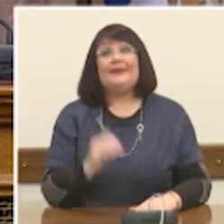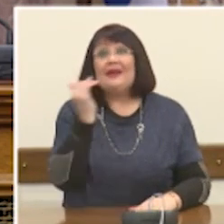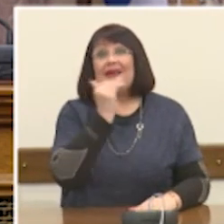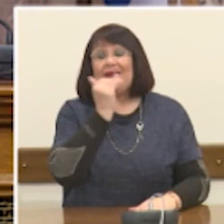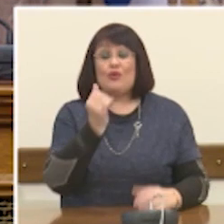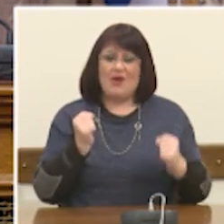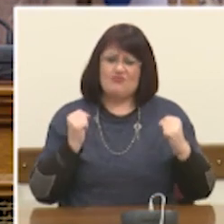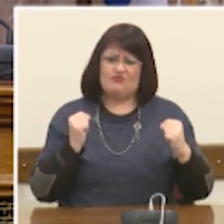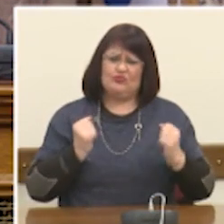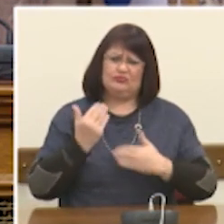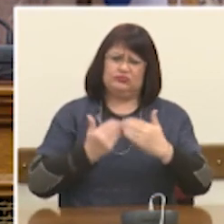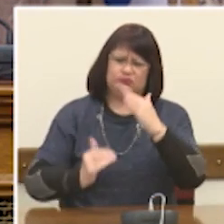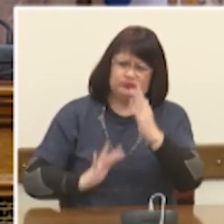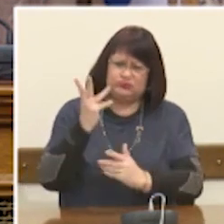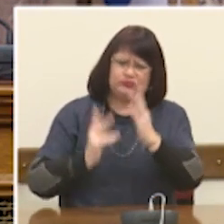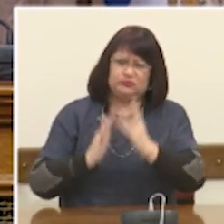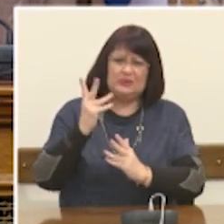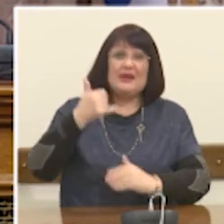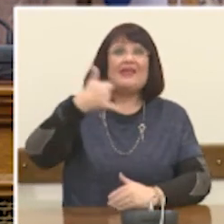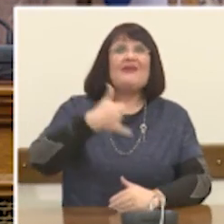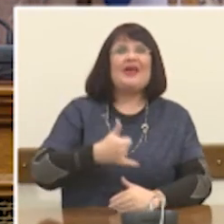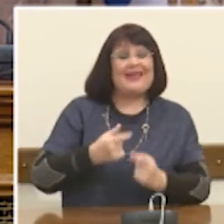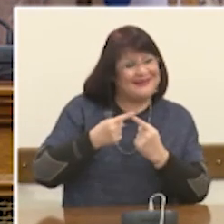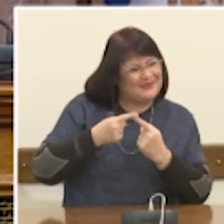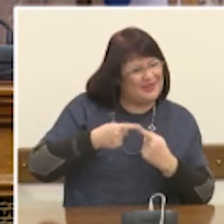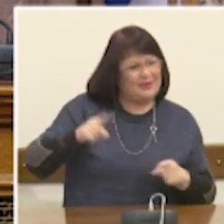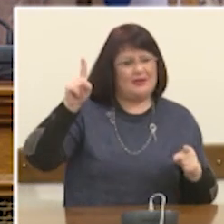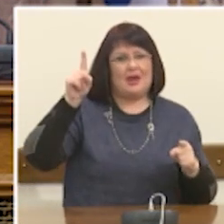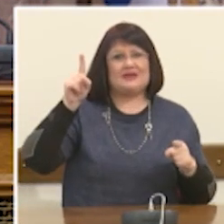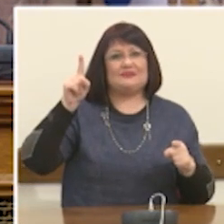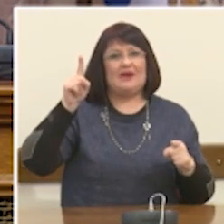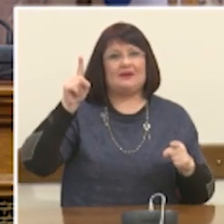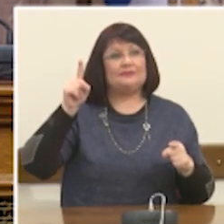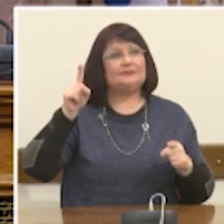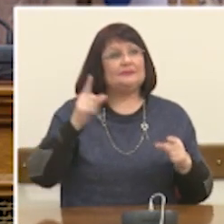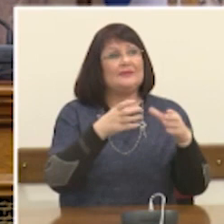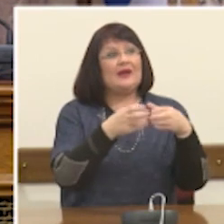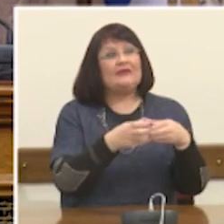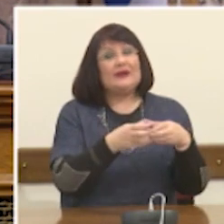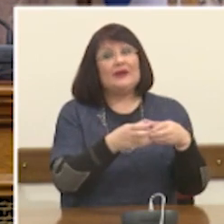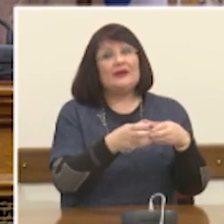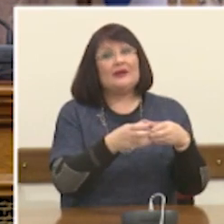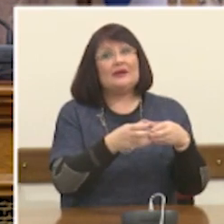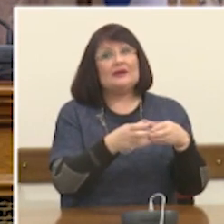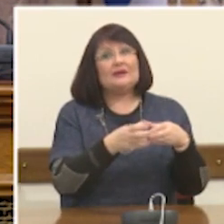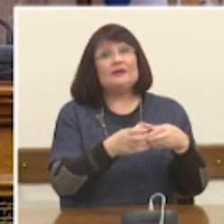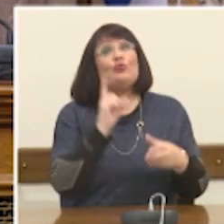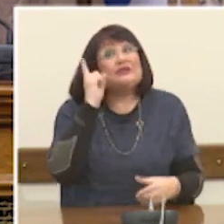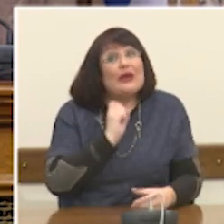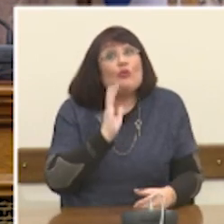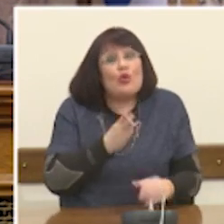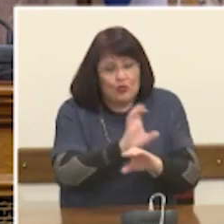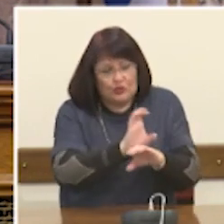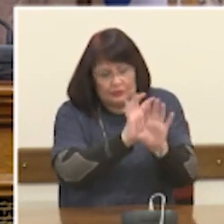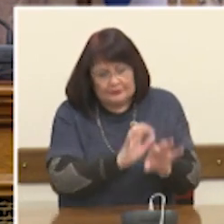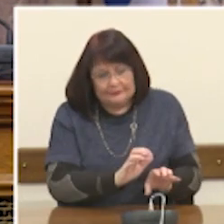αναπτύσσονται, τόσο θα βαθαίνει και το χάσμα μεταξύ εκείνων με πρόσβαση σε αυτά και εκείνων